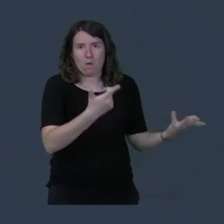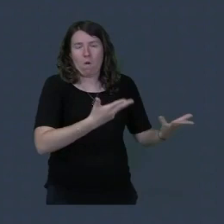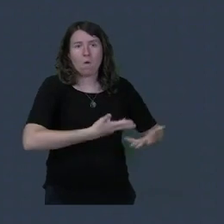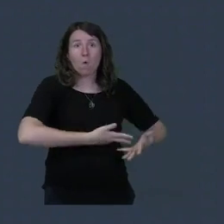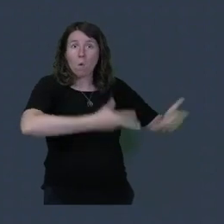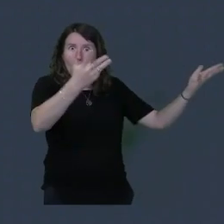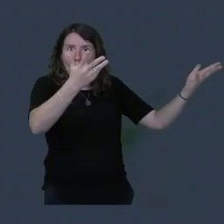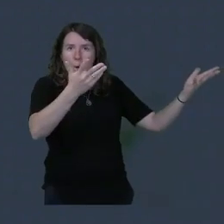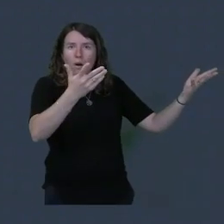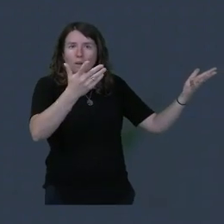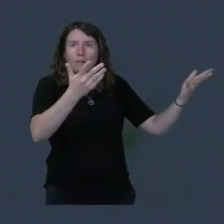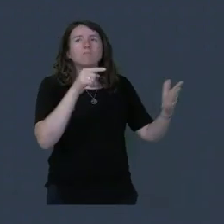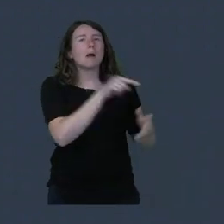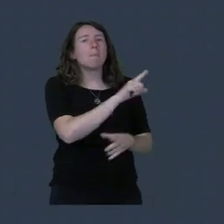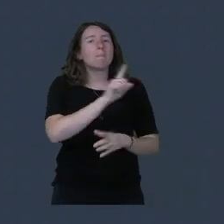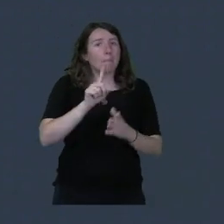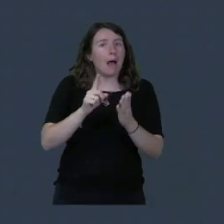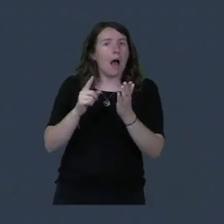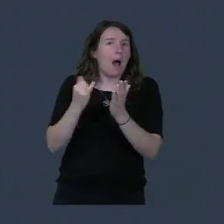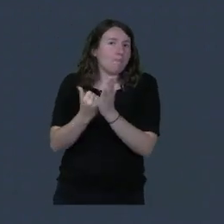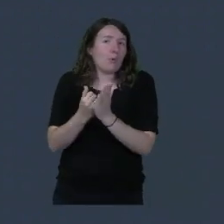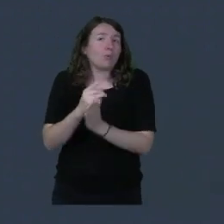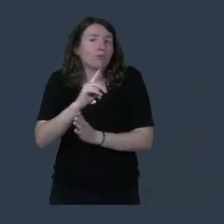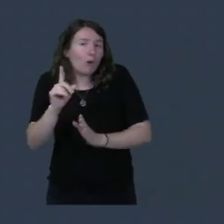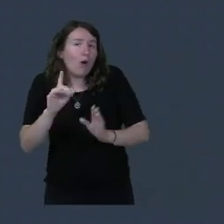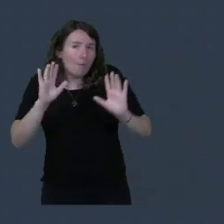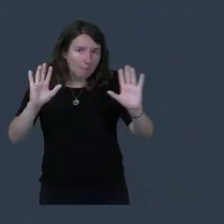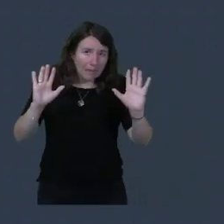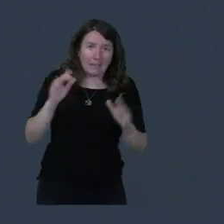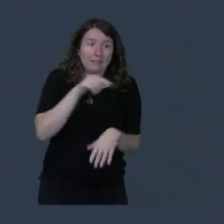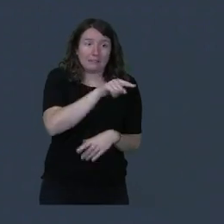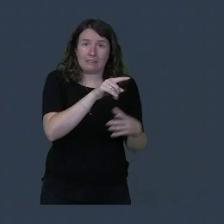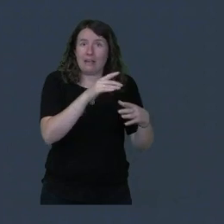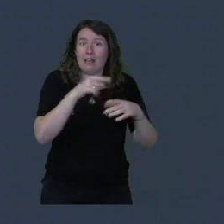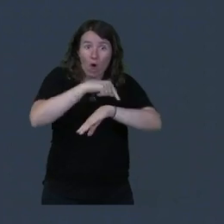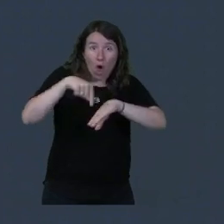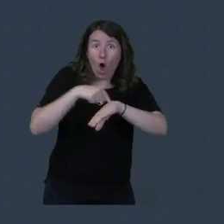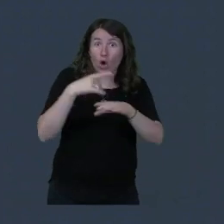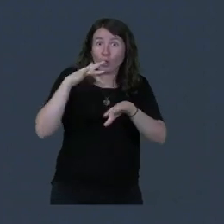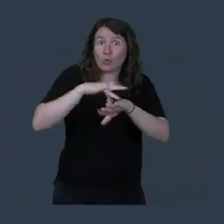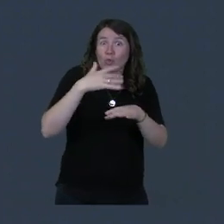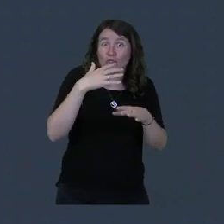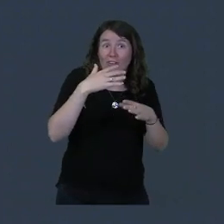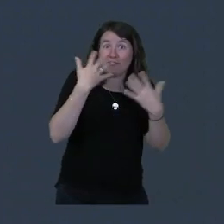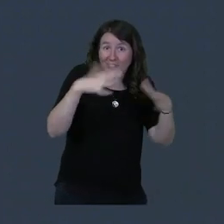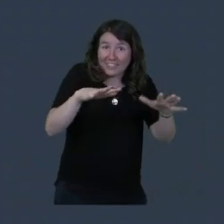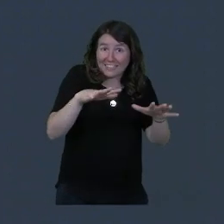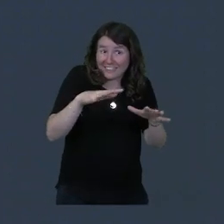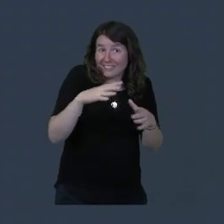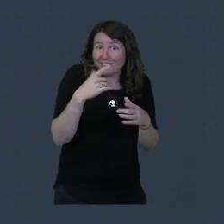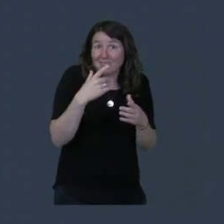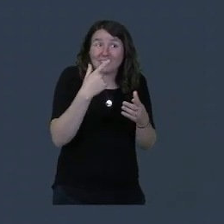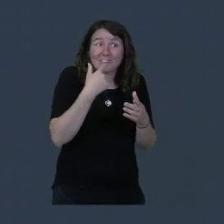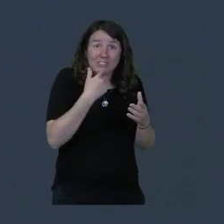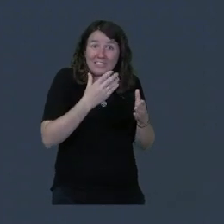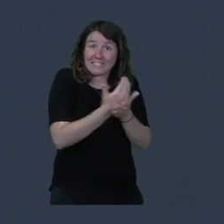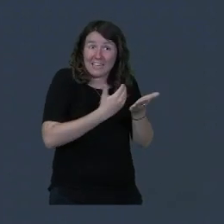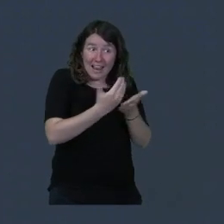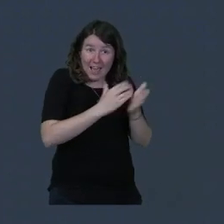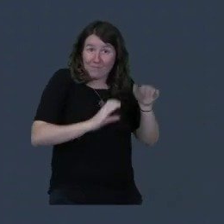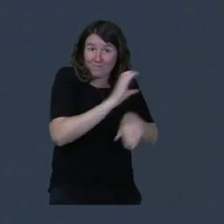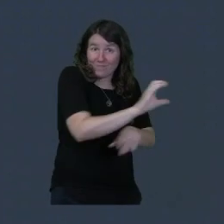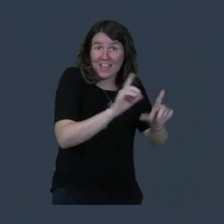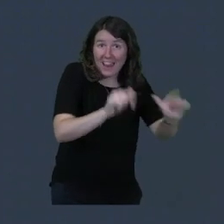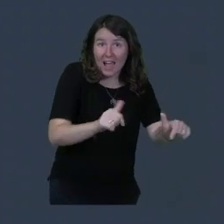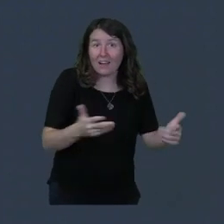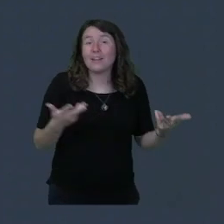Alors ce n pas de l'impôt, mais c'est quand même du droit. C'est quand même des heures qui ont été faites. C'était du salaire socialisé. Donc en conséquence,